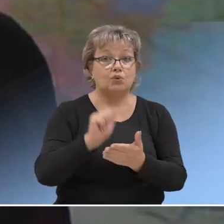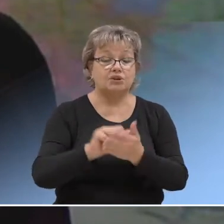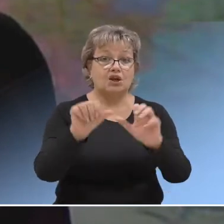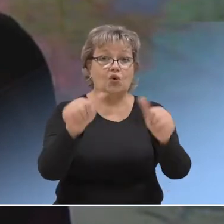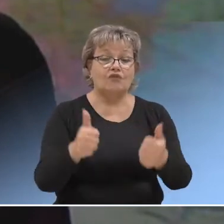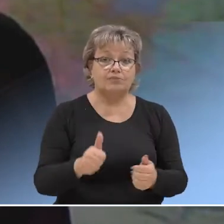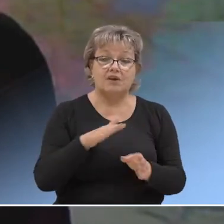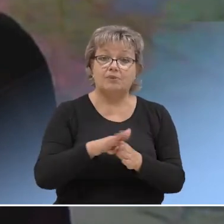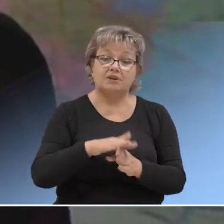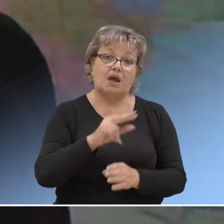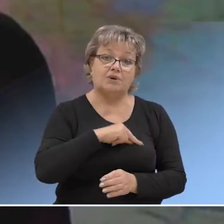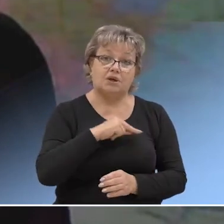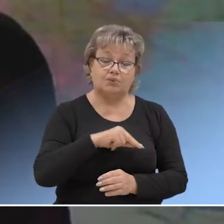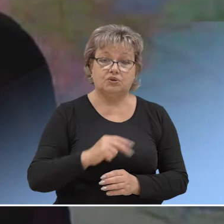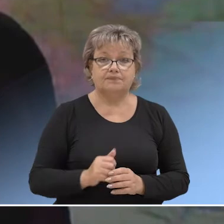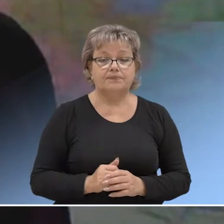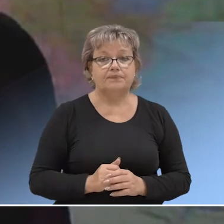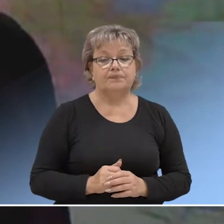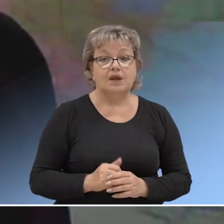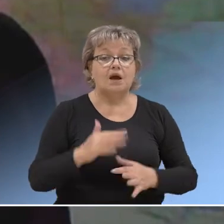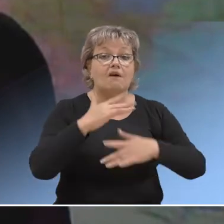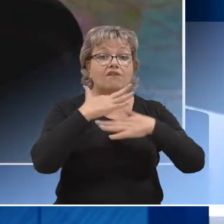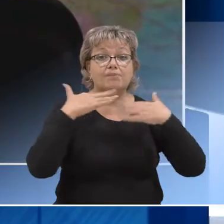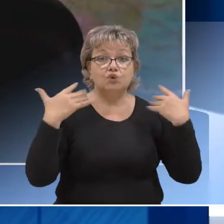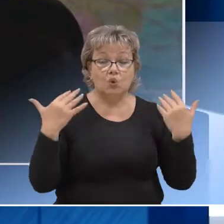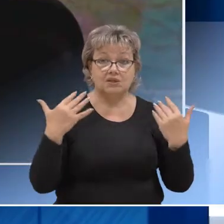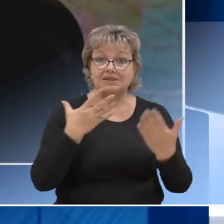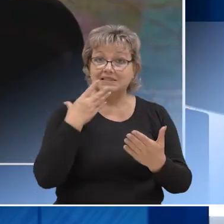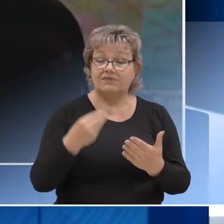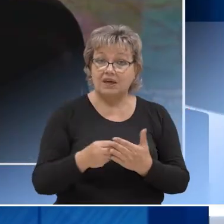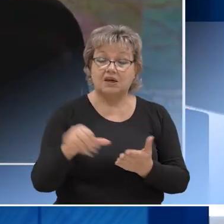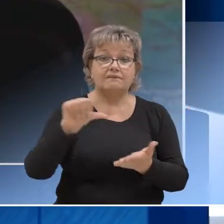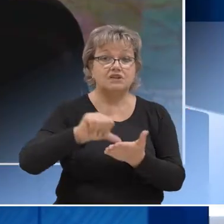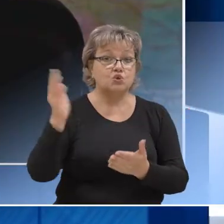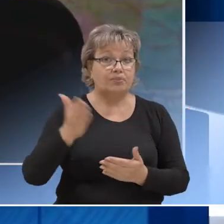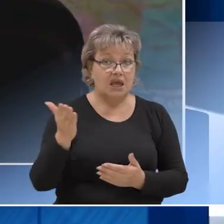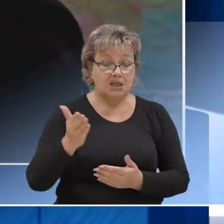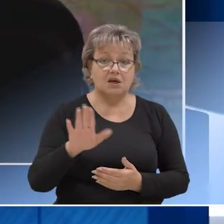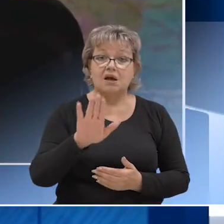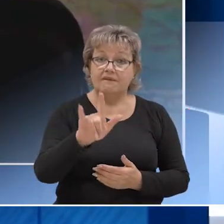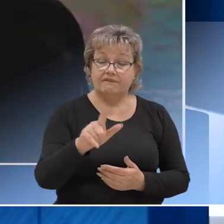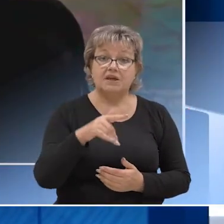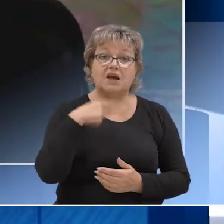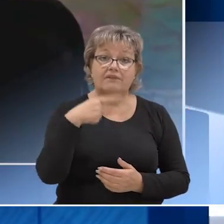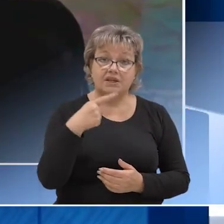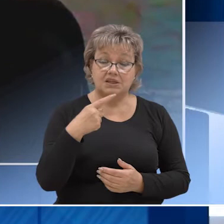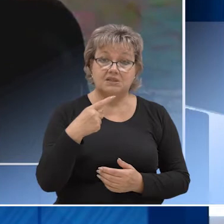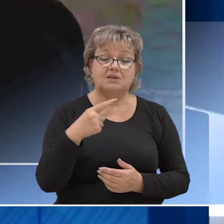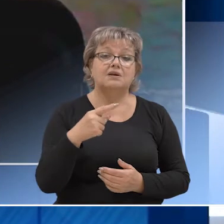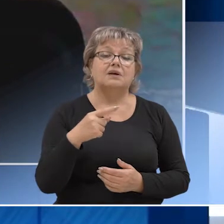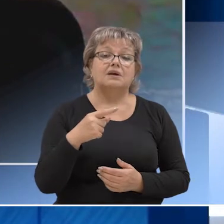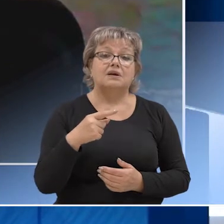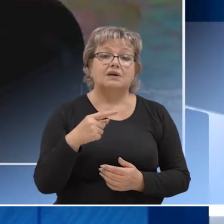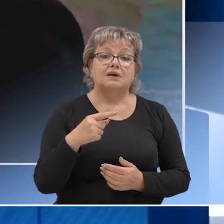документальное оформление выполняемых работ. Во многих своих выступлениях вы говорите и